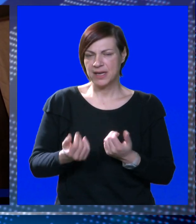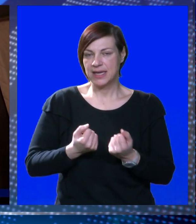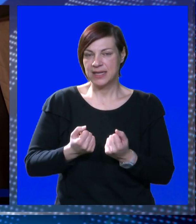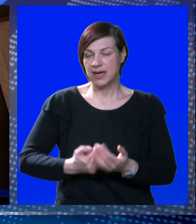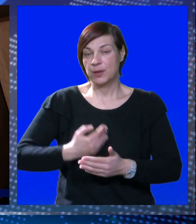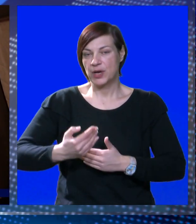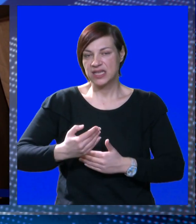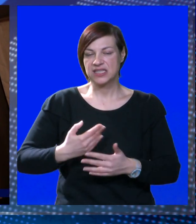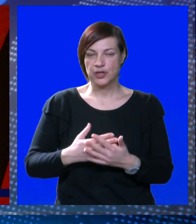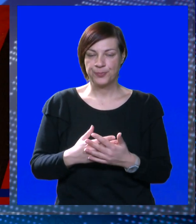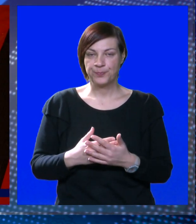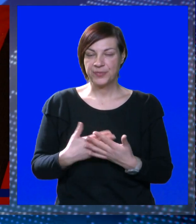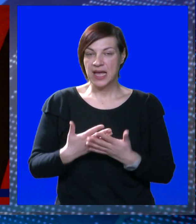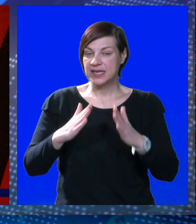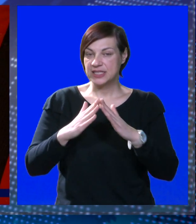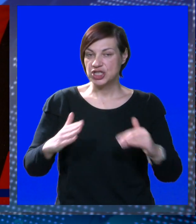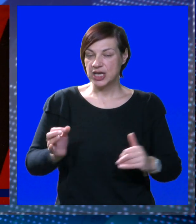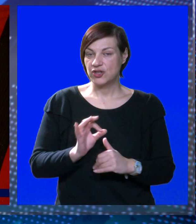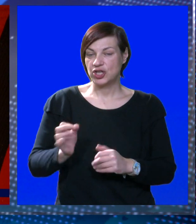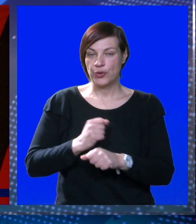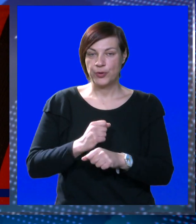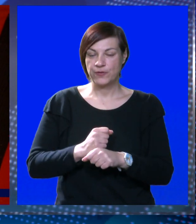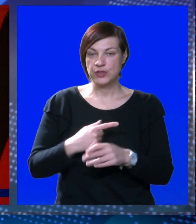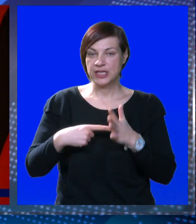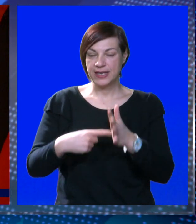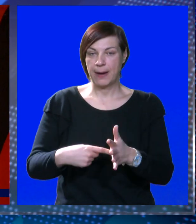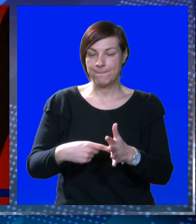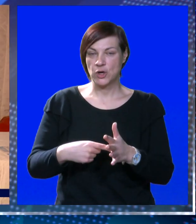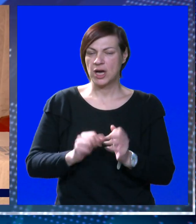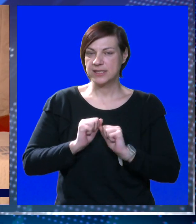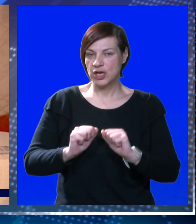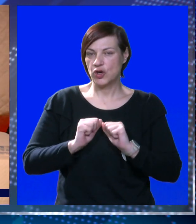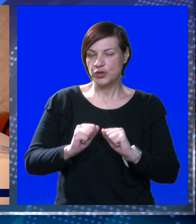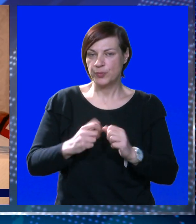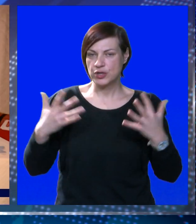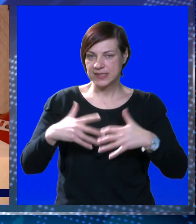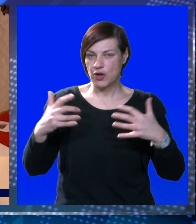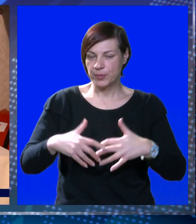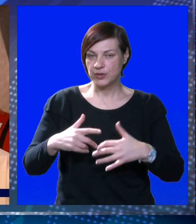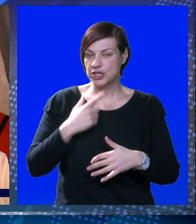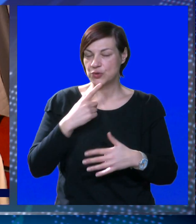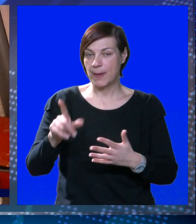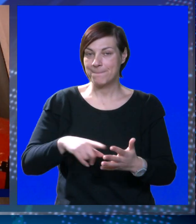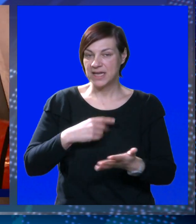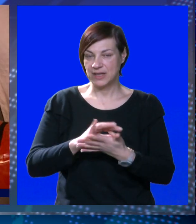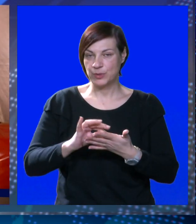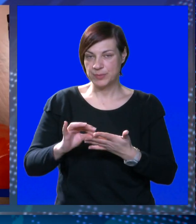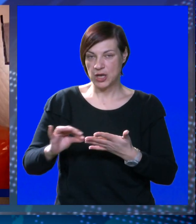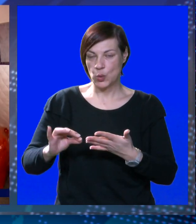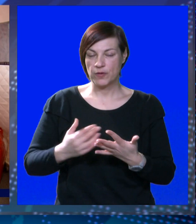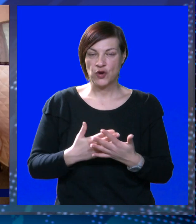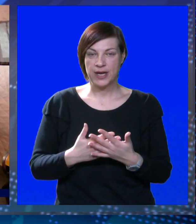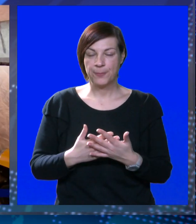reagiramo tek onda. Da šatori iznimno dobro funkcioniraju pokazuje i otpornost na obilnu kišu koja je padala tijekom